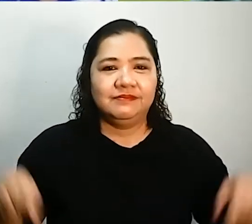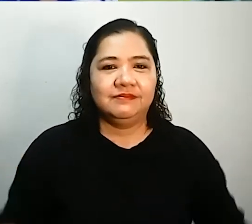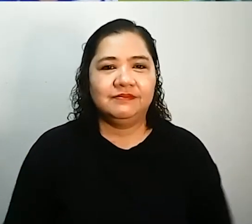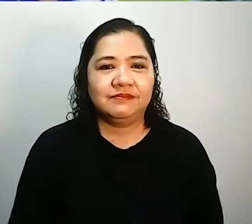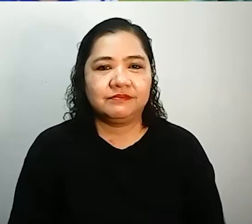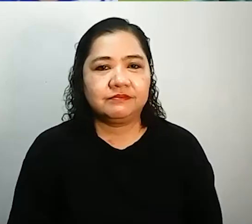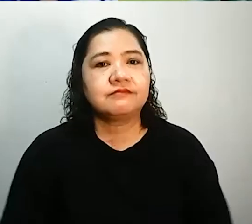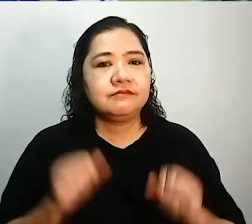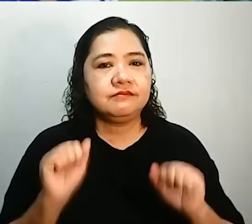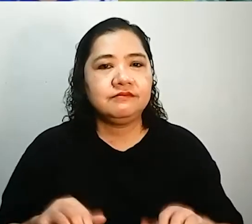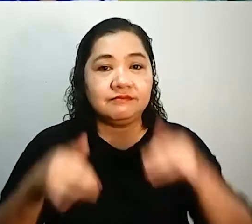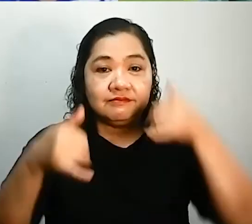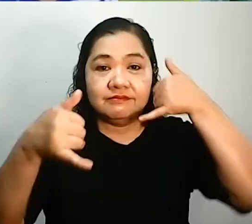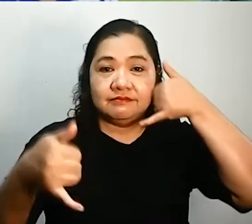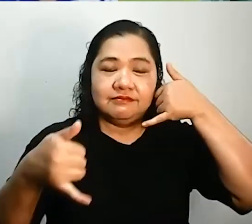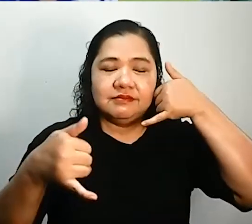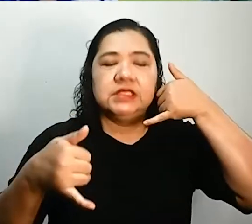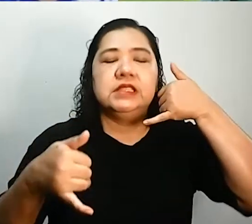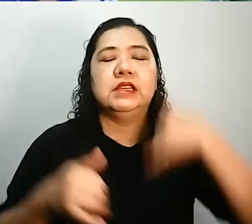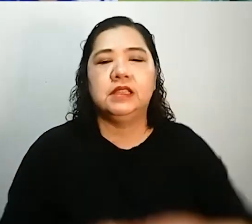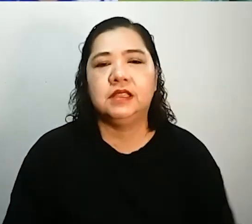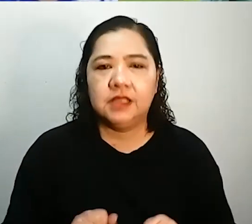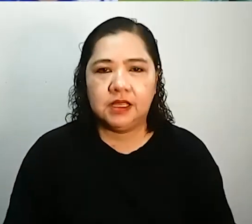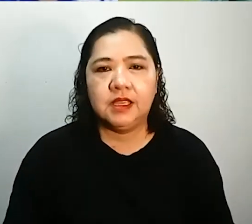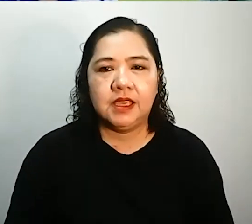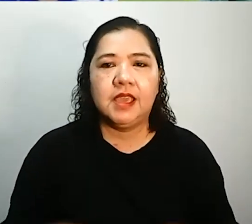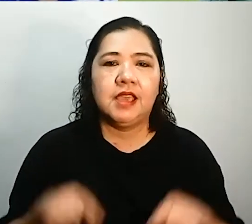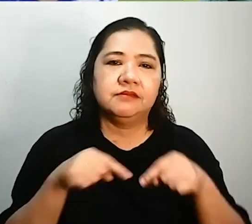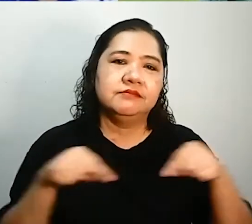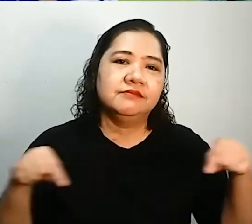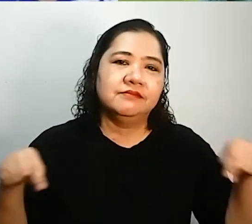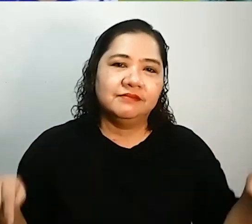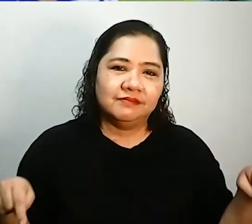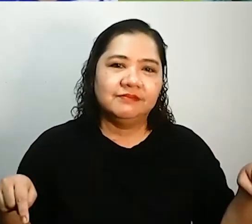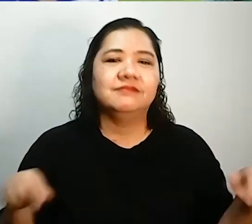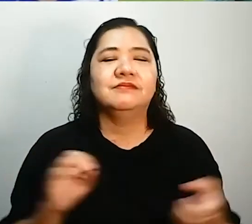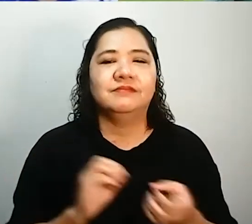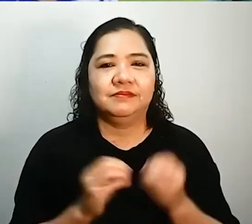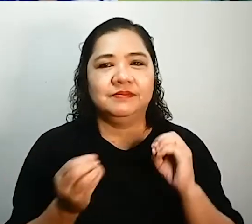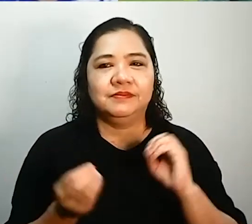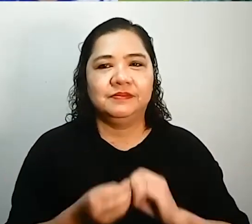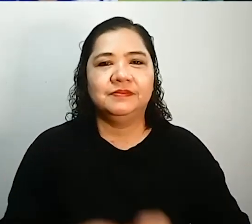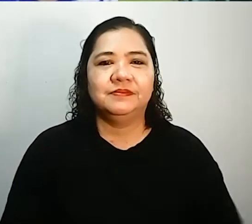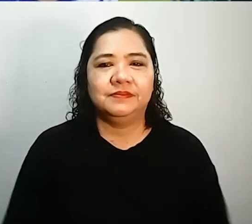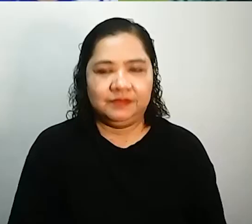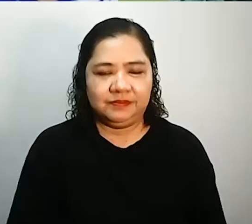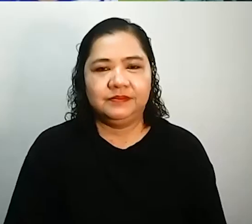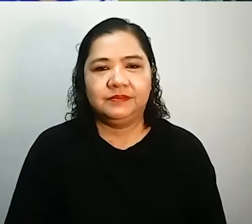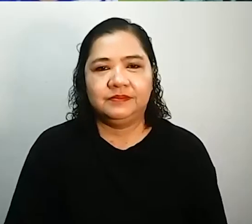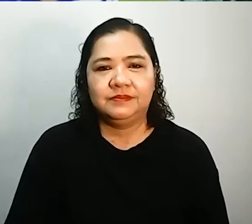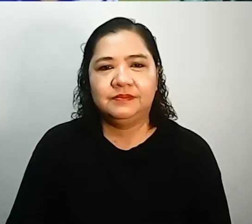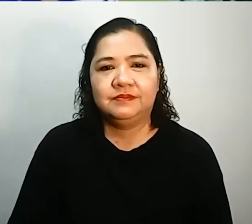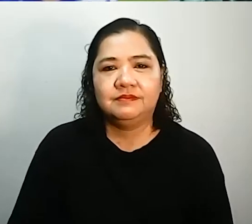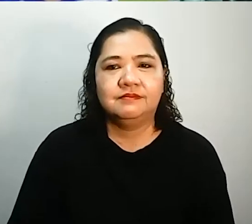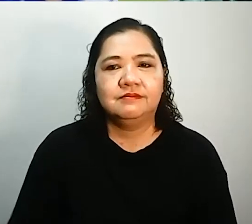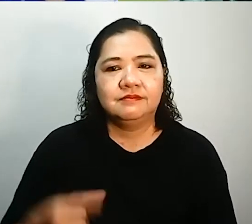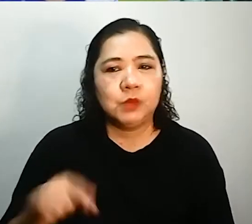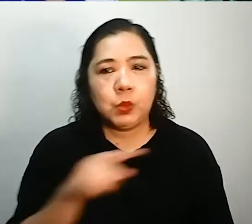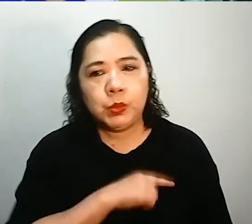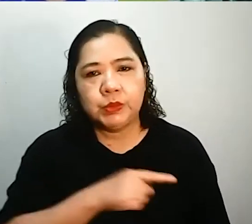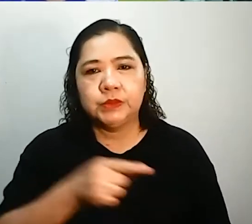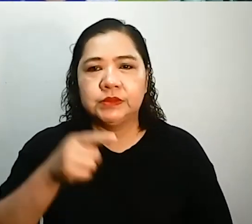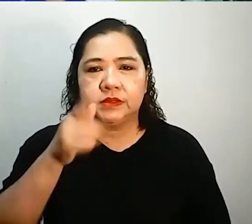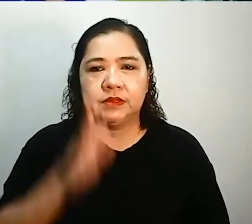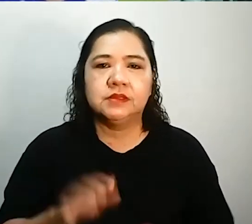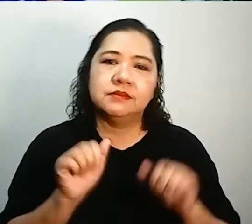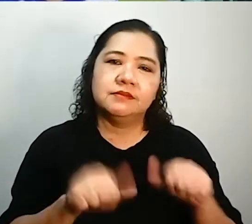Pwede rin po tumawag sa landline 8654-3322-LOC-401. Tayo po sa God is Able